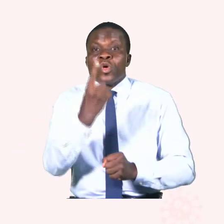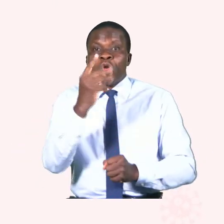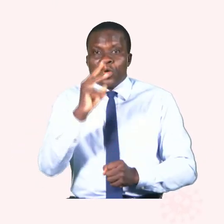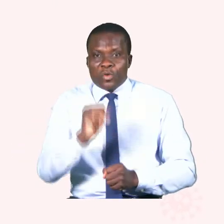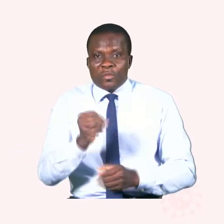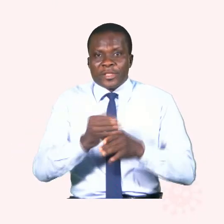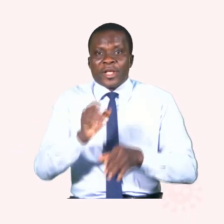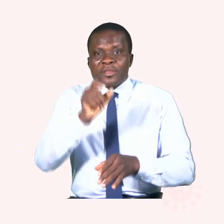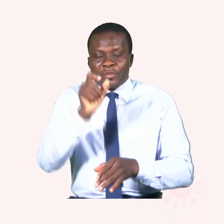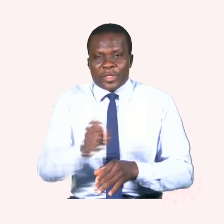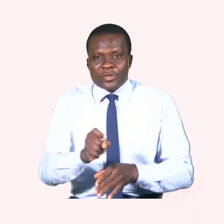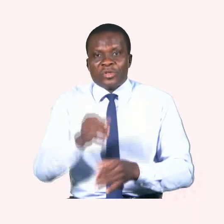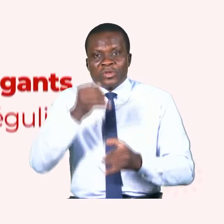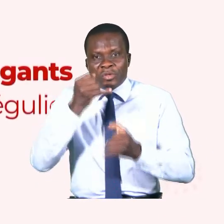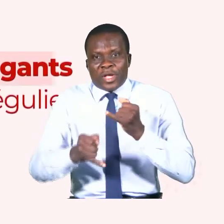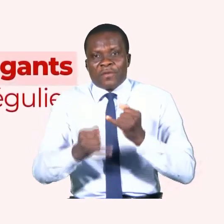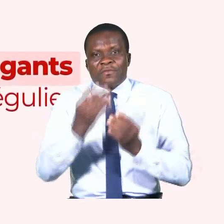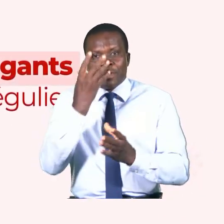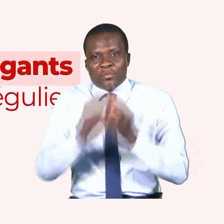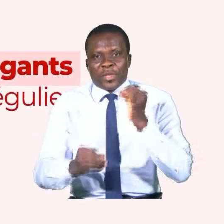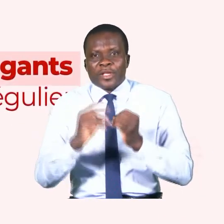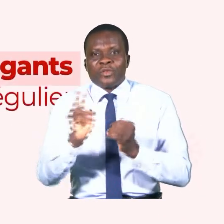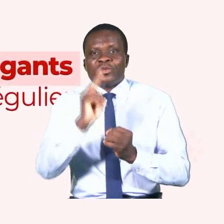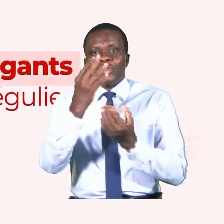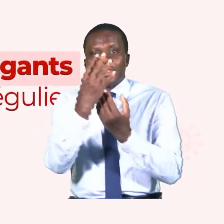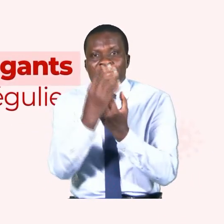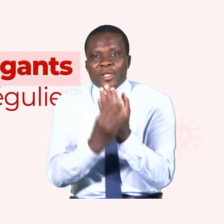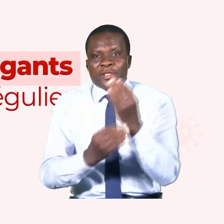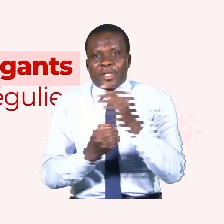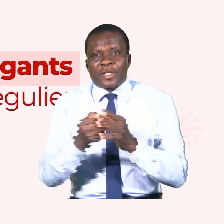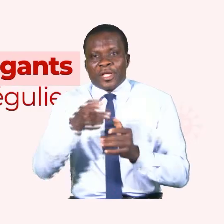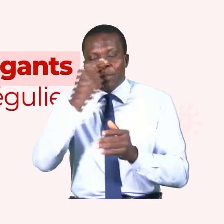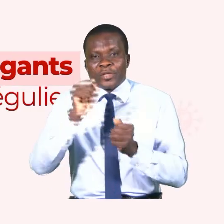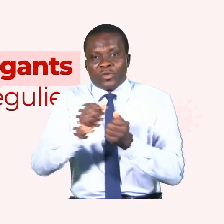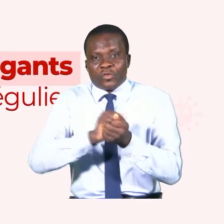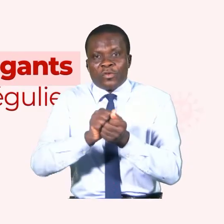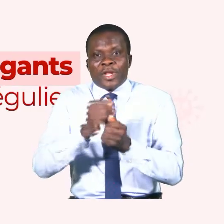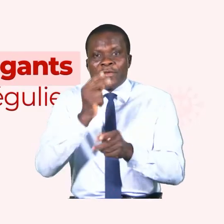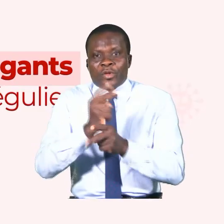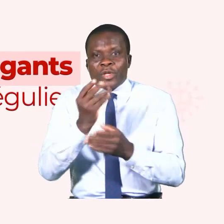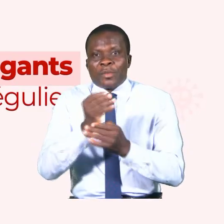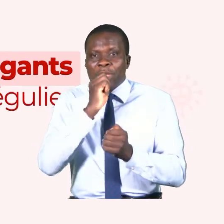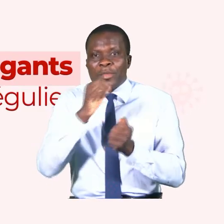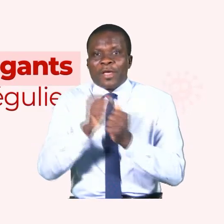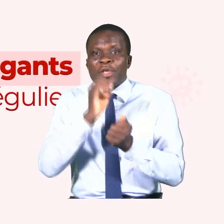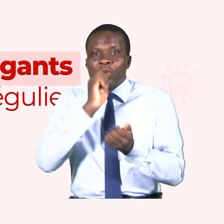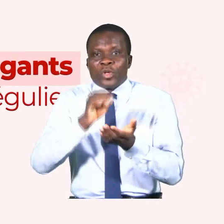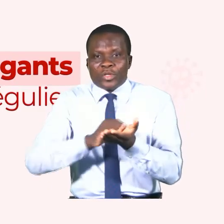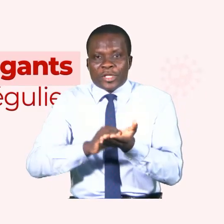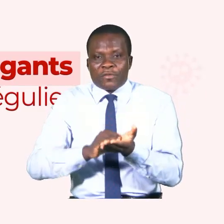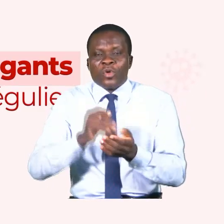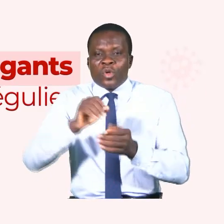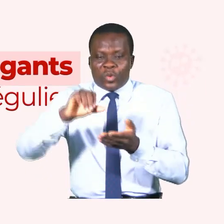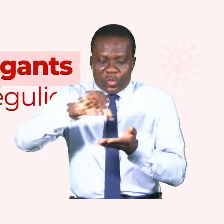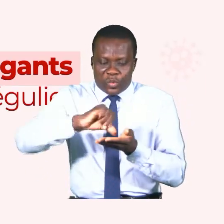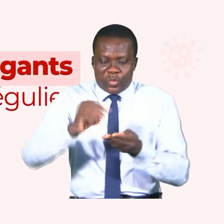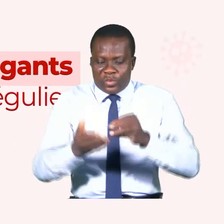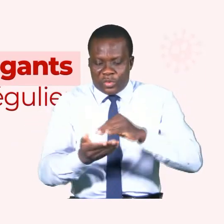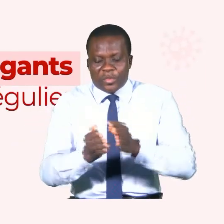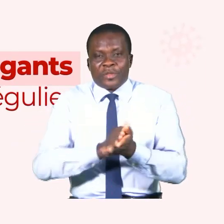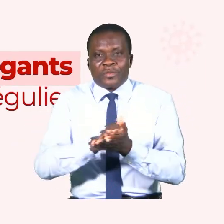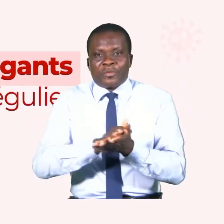entre personnes. Enfin, s'abstenir de porter des gants en vue du lavage régulier des mains à l'eau et au savon ou de l'application de gel